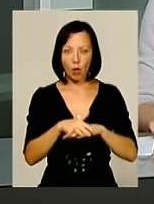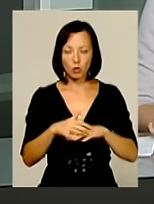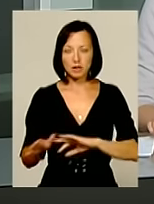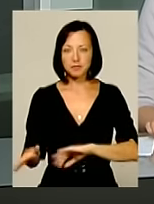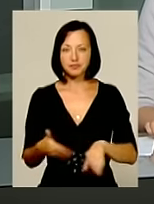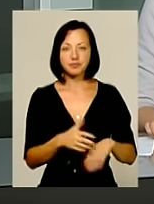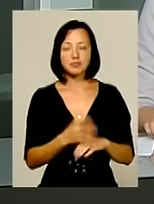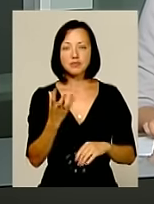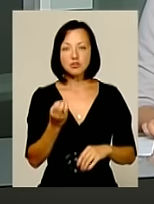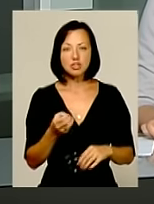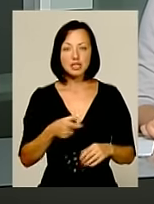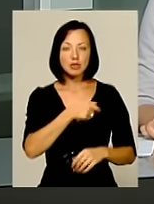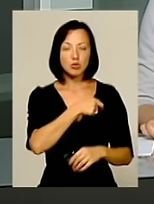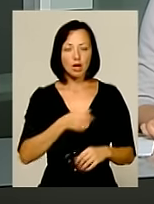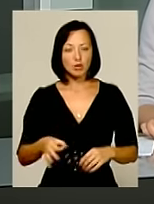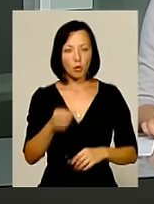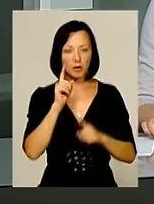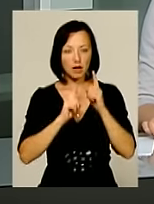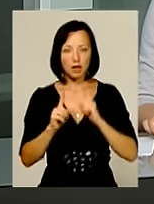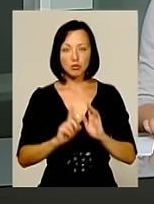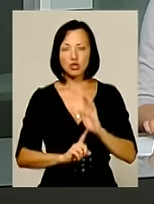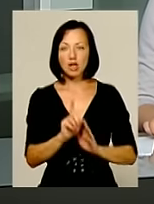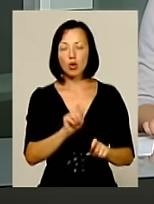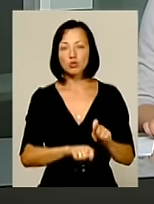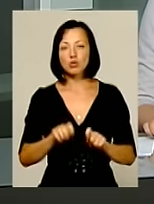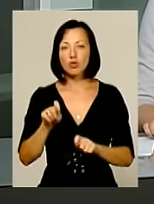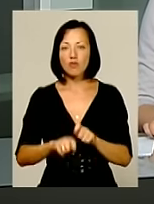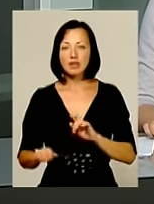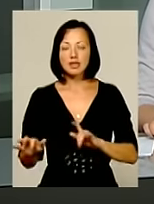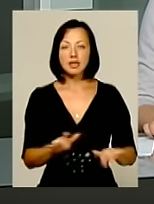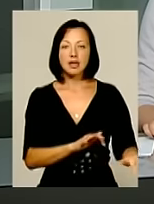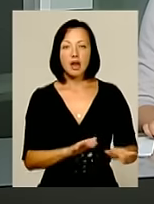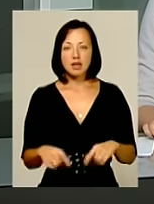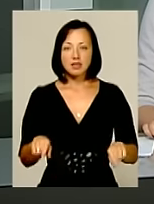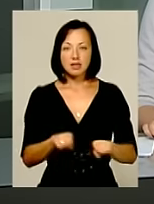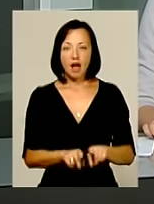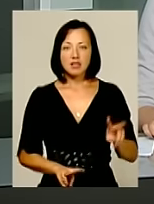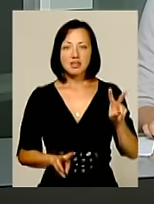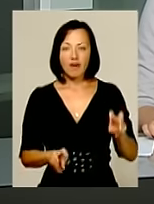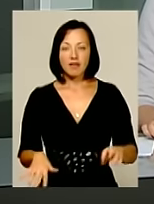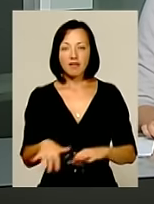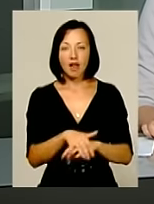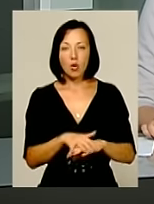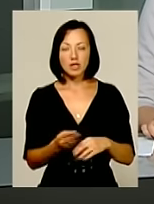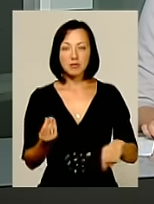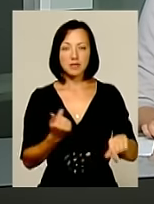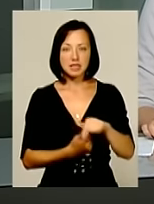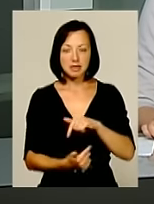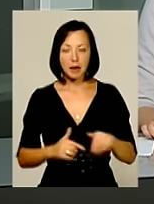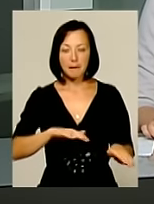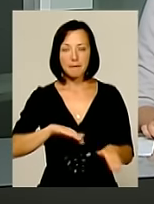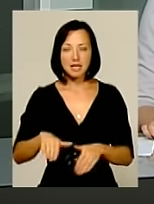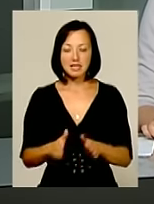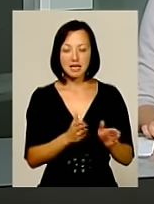А ще депутати облради почали контролювати діяльність на території області так званих народних підприємців. Зазначають, після